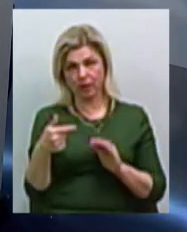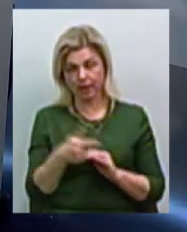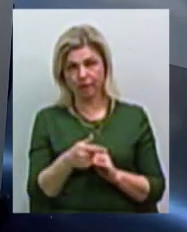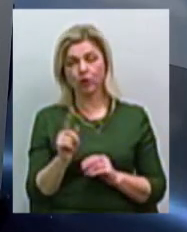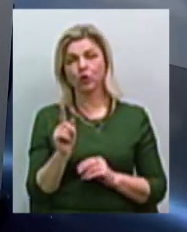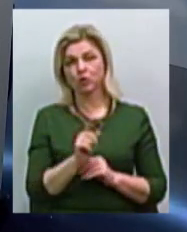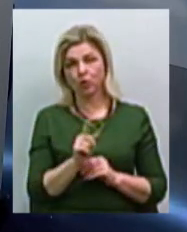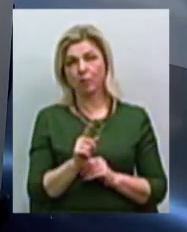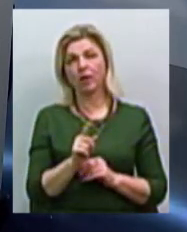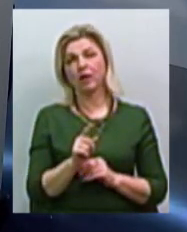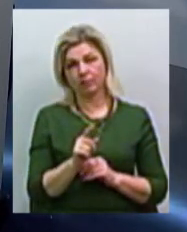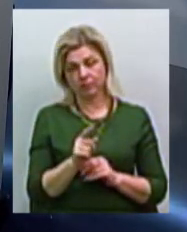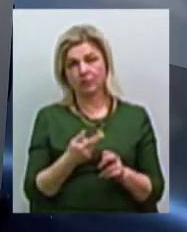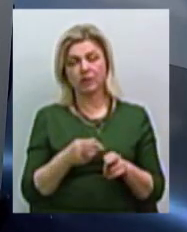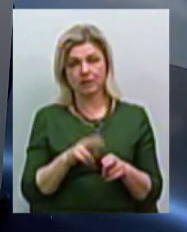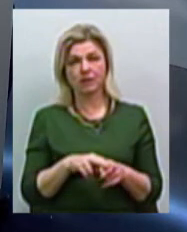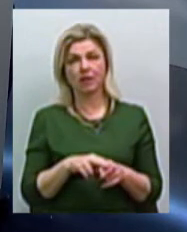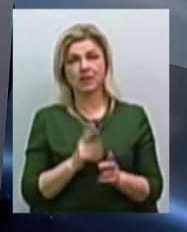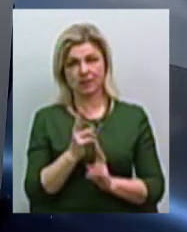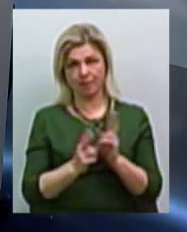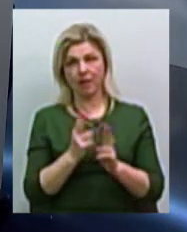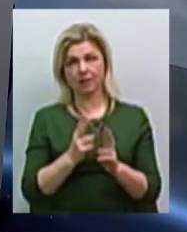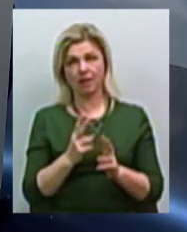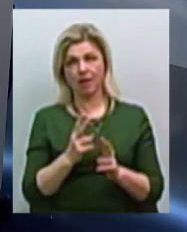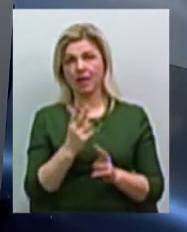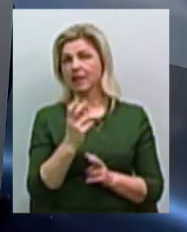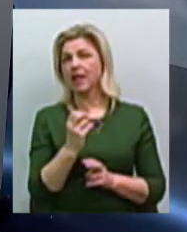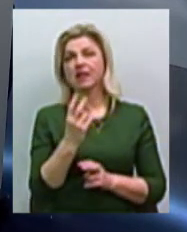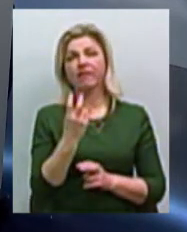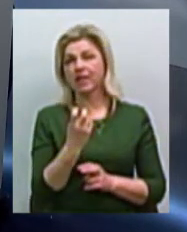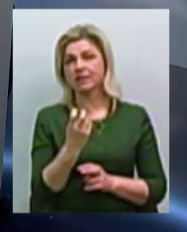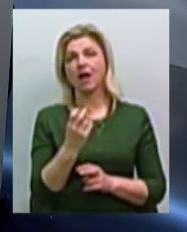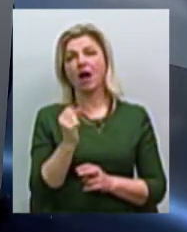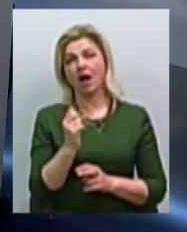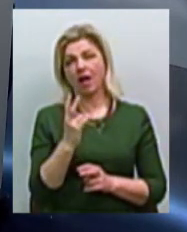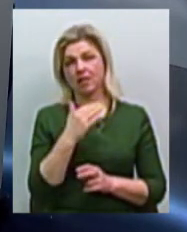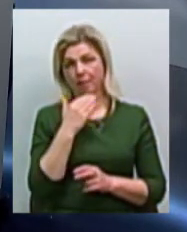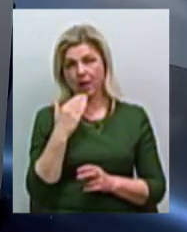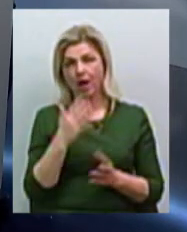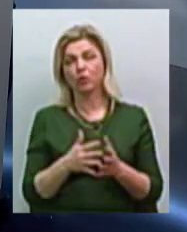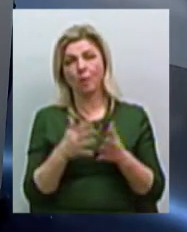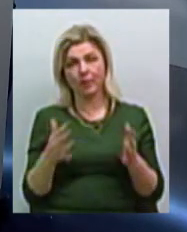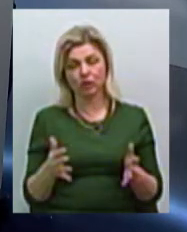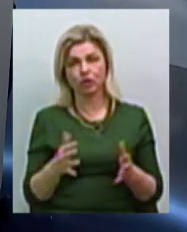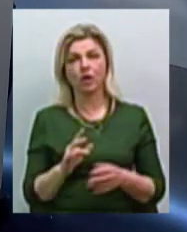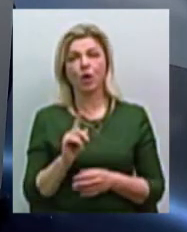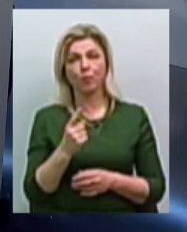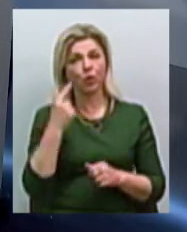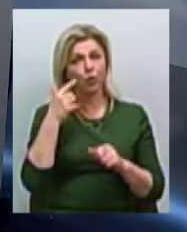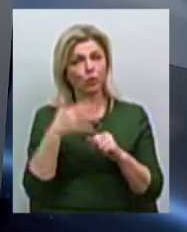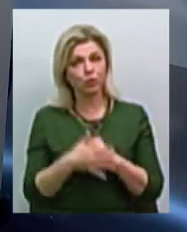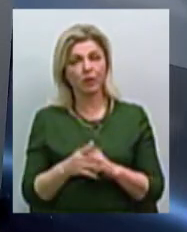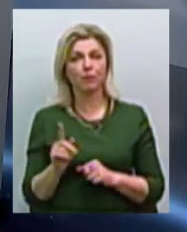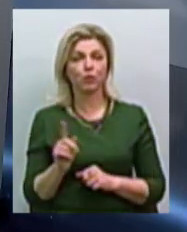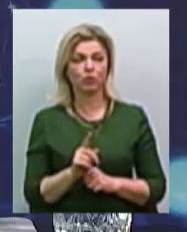того, щоб все ж таки зміна була не на 200 гривень, а не на 10%, а набагато більше, тому що ми розуміємо, що